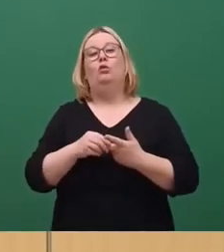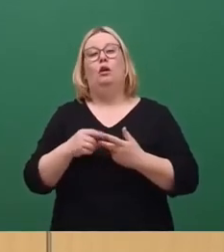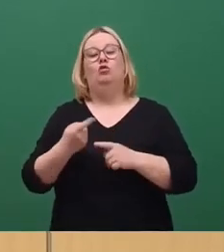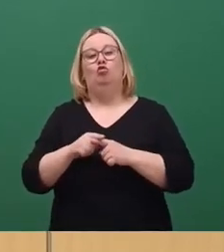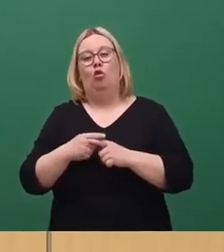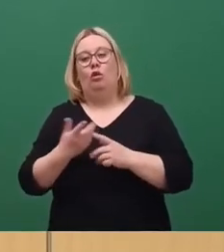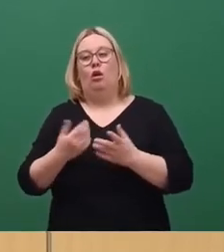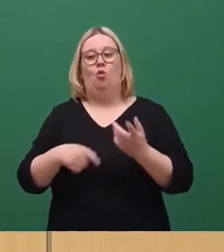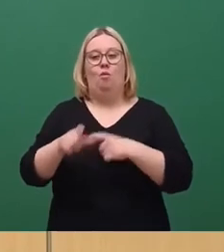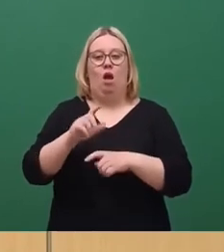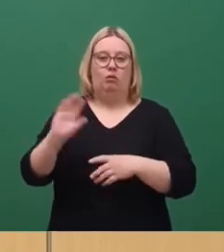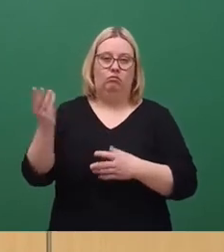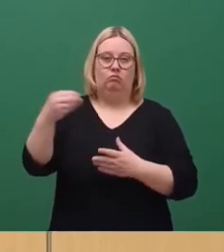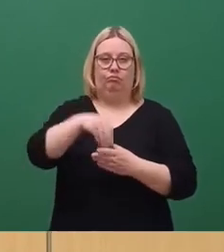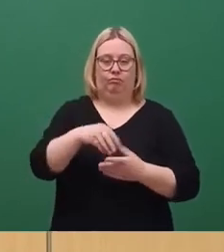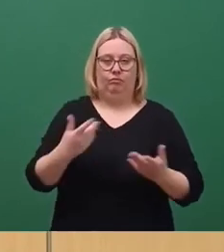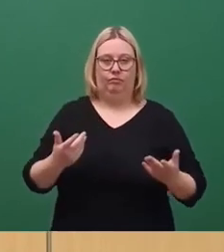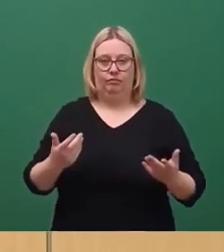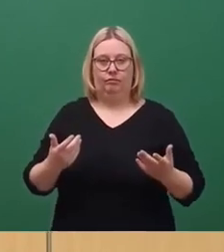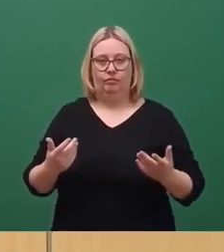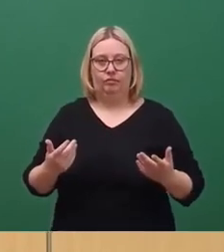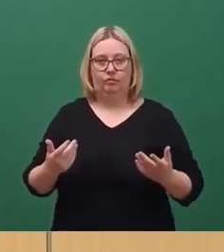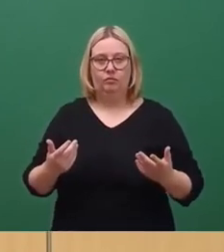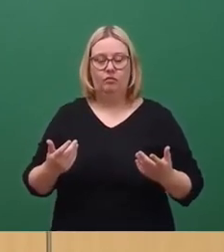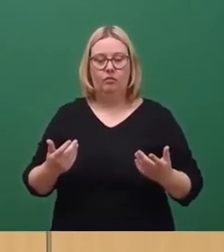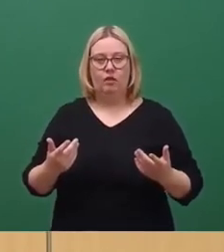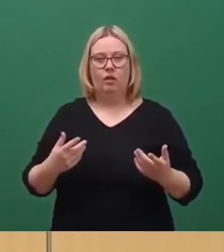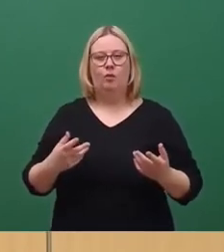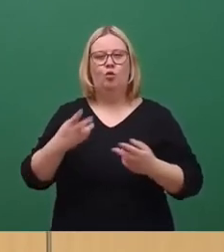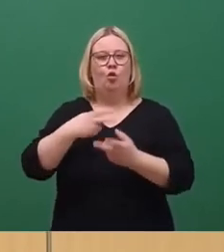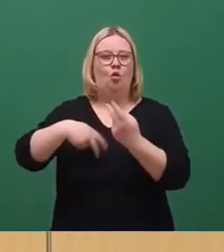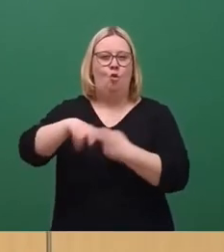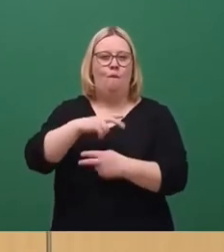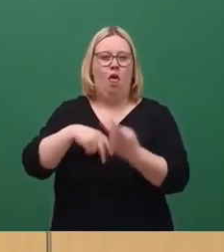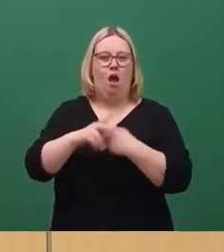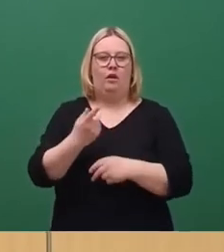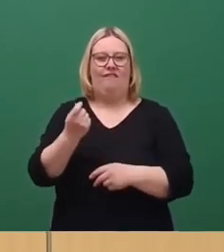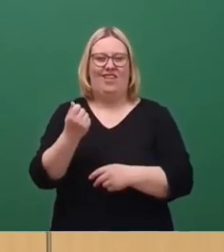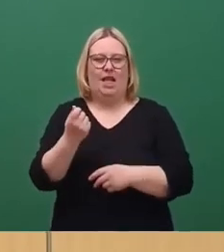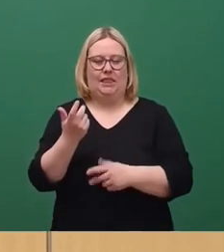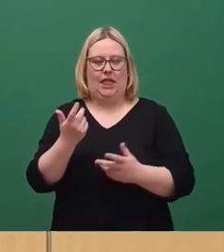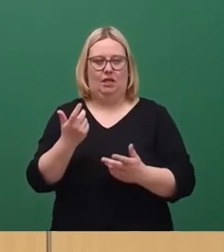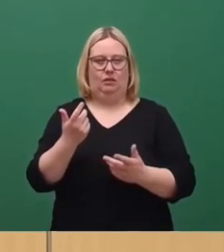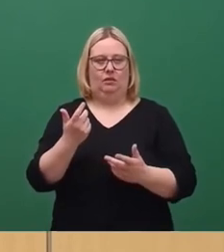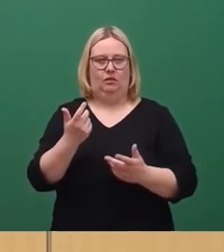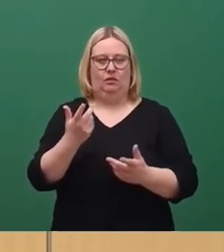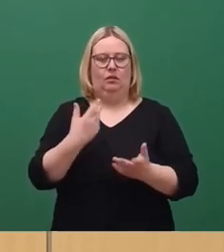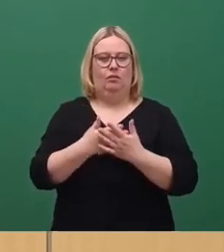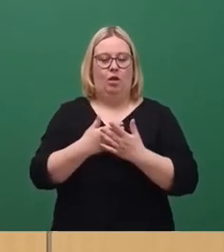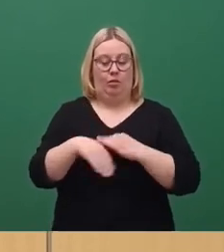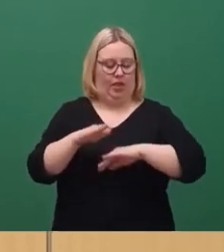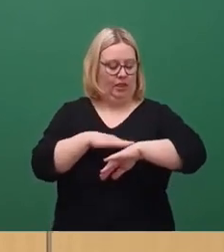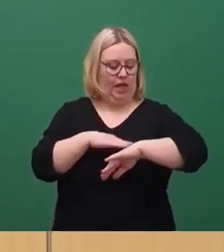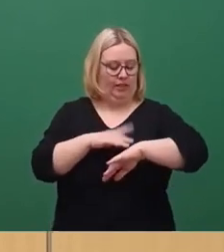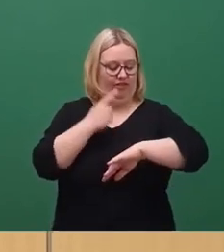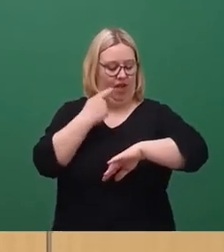Umlagen. Führt mich zu dem umlagefinanzierten ÖPNV. Meine Zeit läuft ab, aber ich will Ihnen